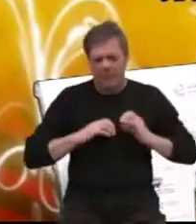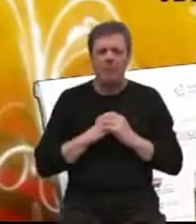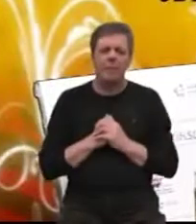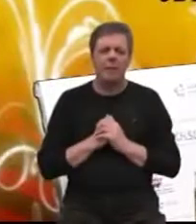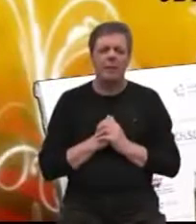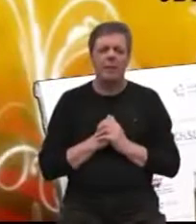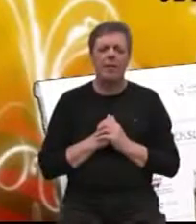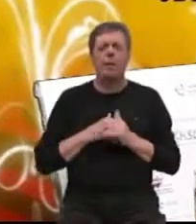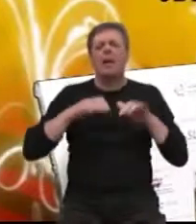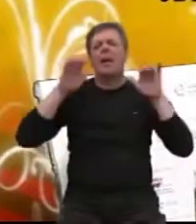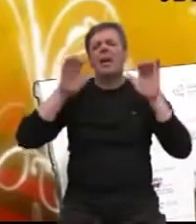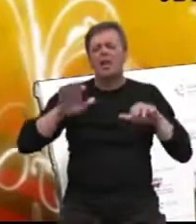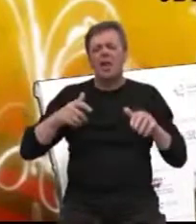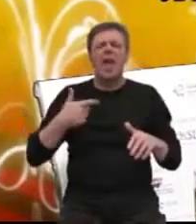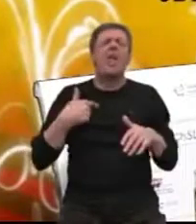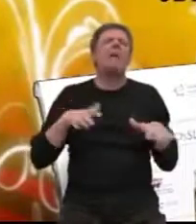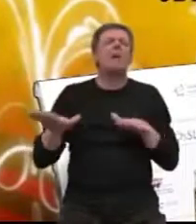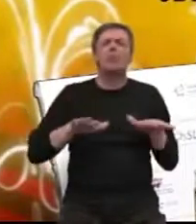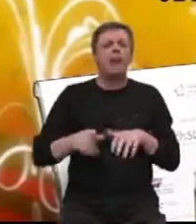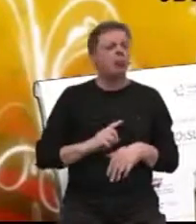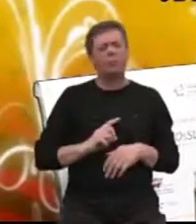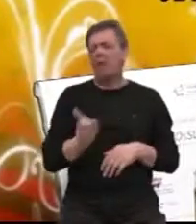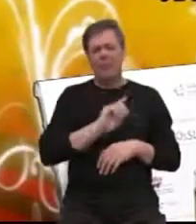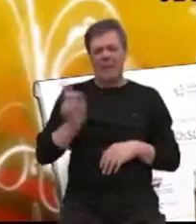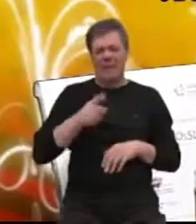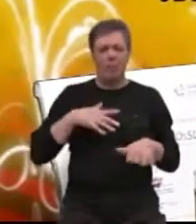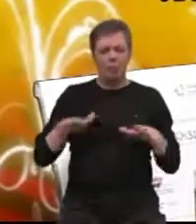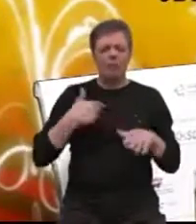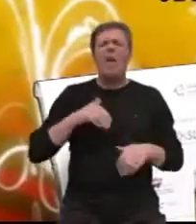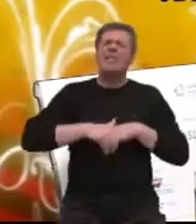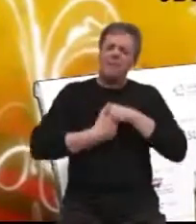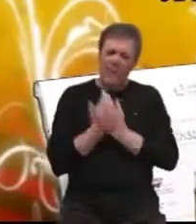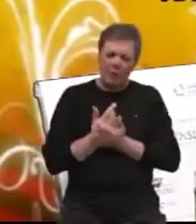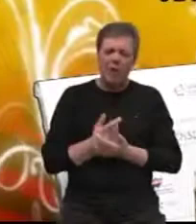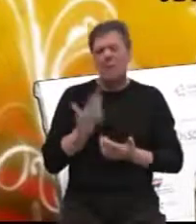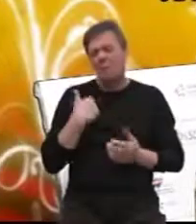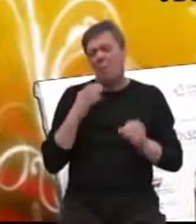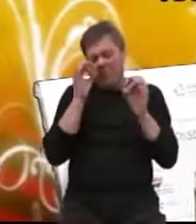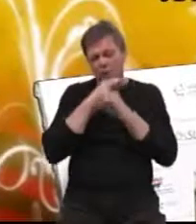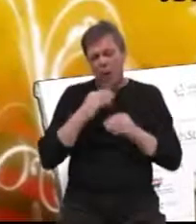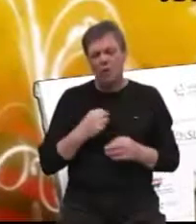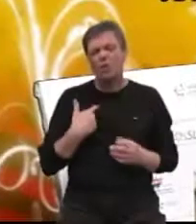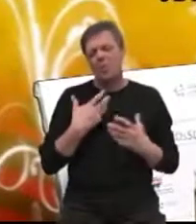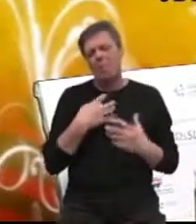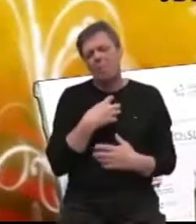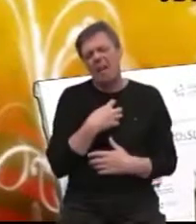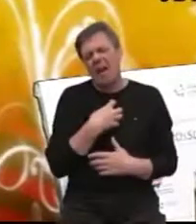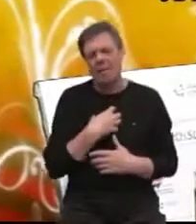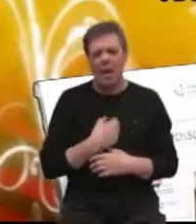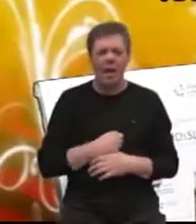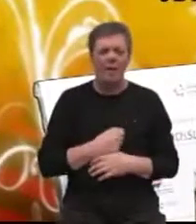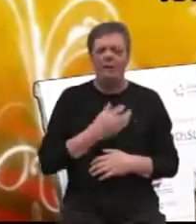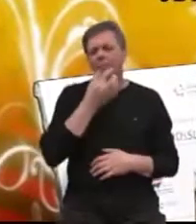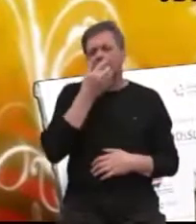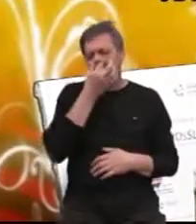govori? Kišaj, ja sam u stresu. E, nisam u stresu. Ja sam jako zadovoljna, samo mi je žao što sam kašljava i što mi je malo